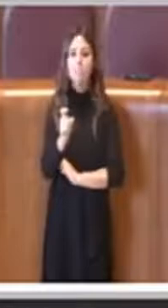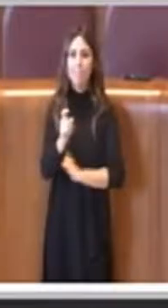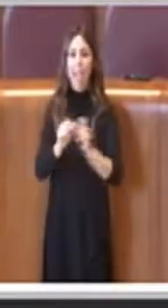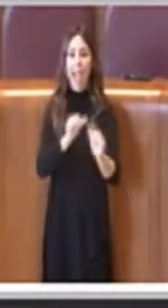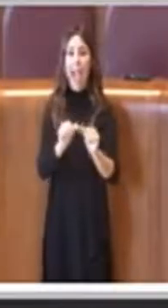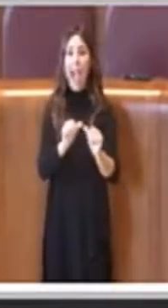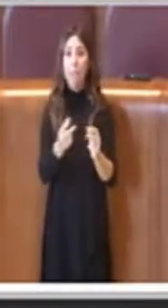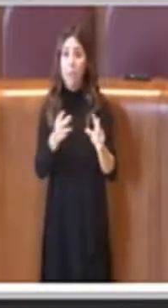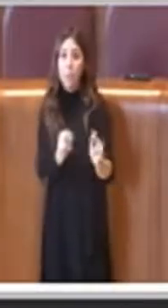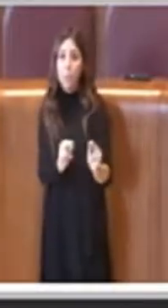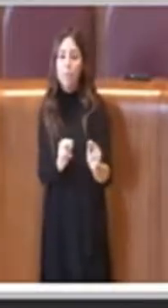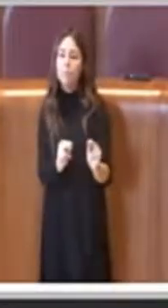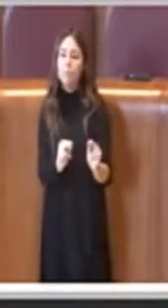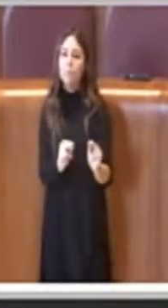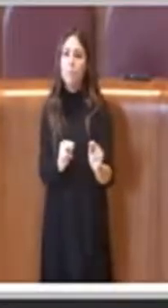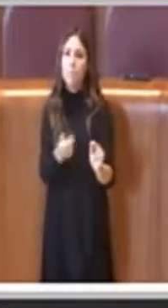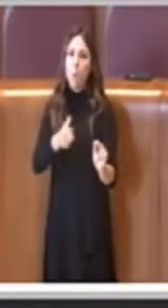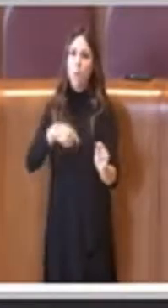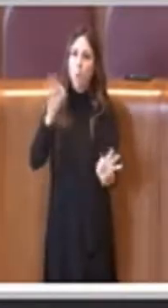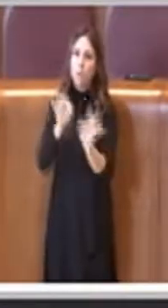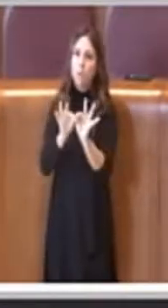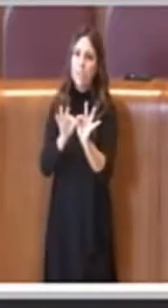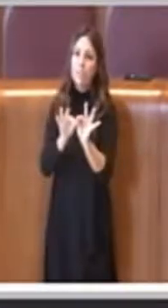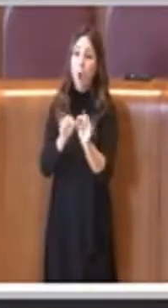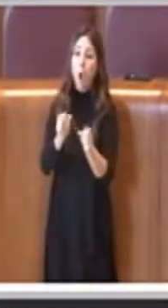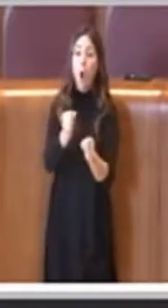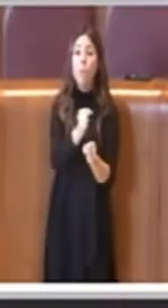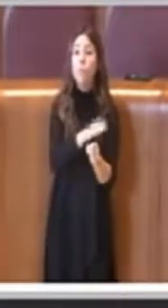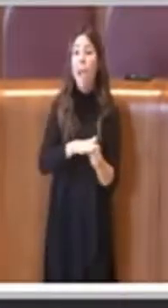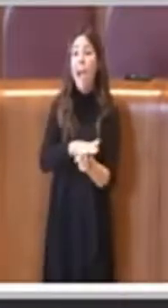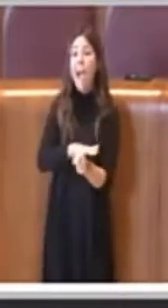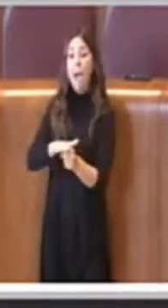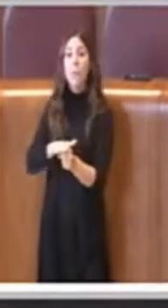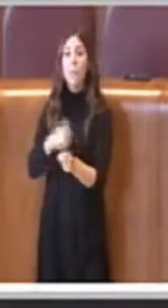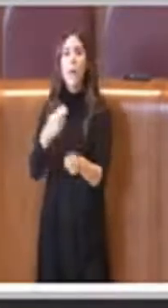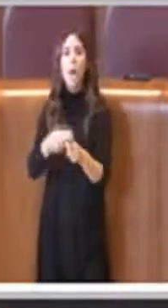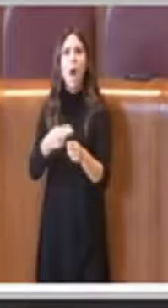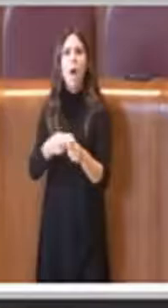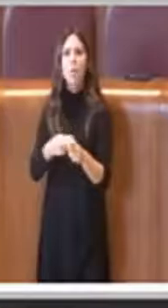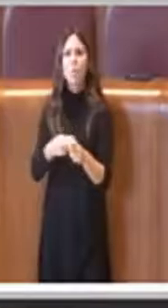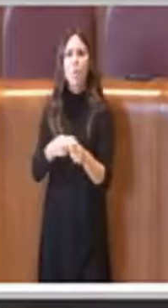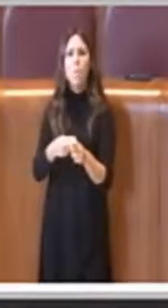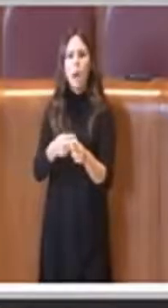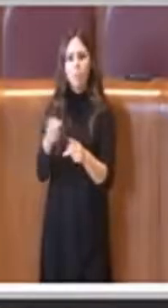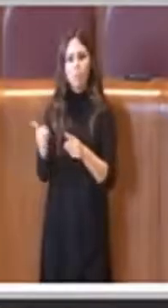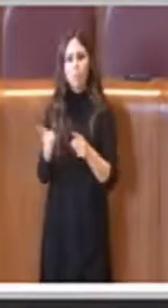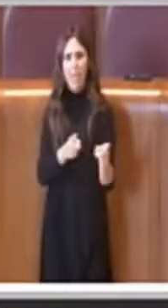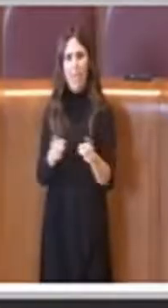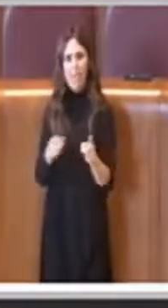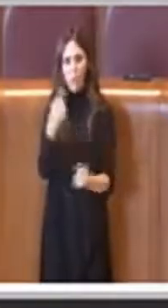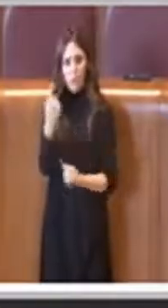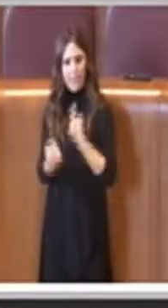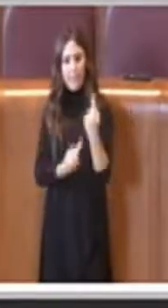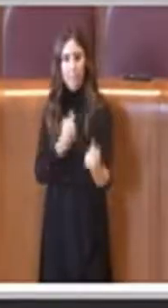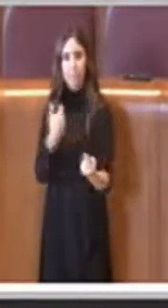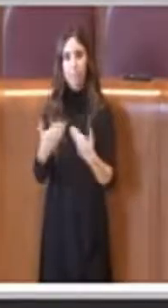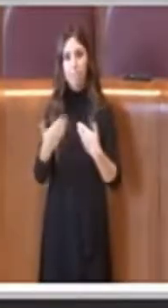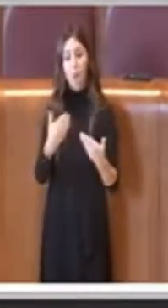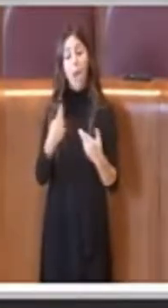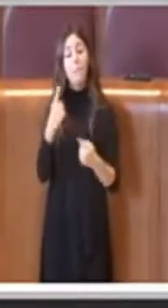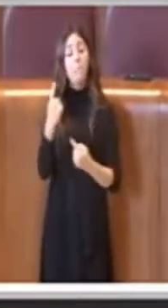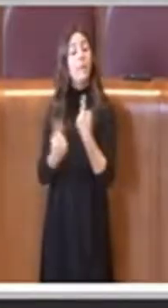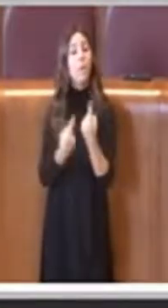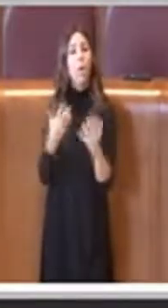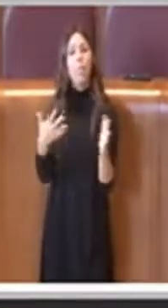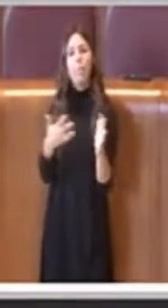famiglie romane, perché sono famiglie romane, soffrano in un momento di emergenza o comunque in un momento di difficoltà.